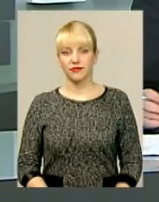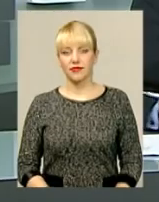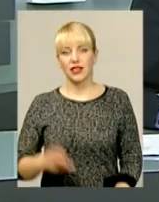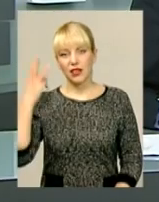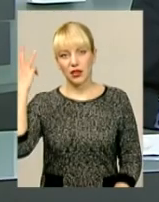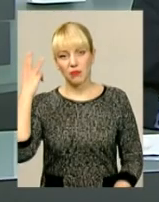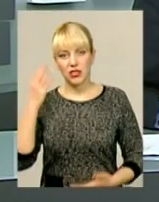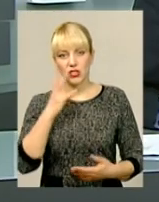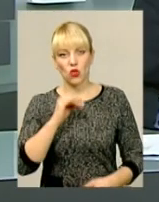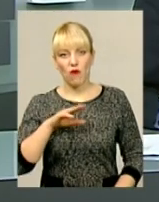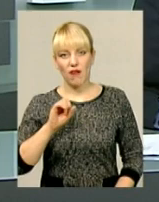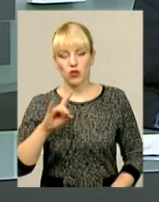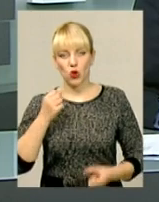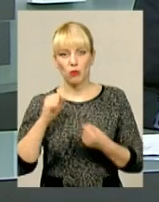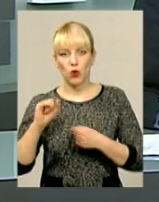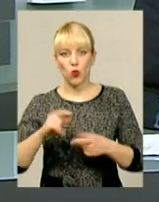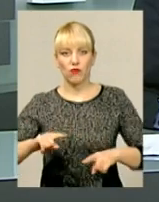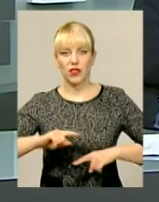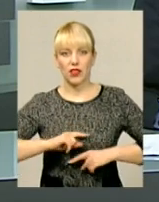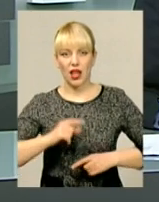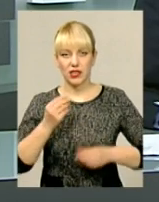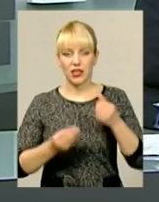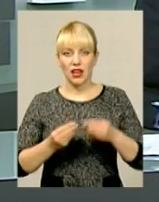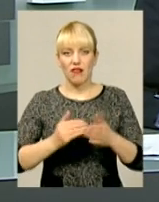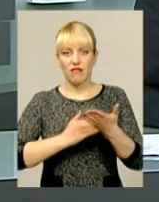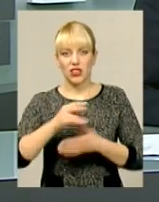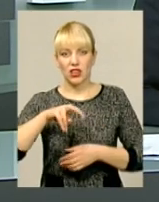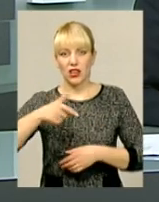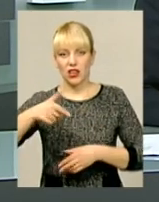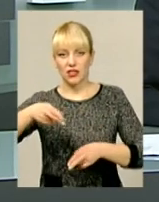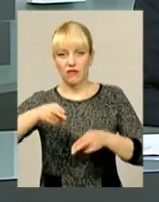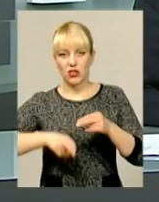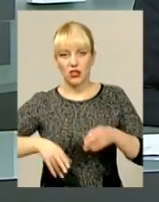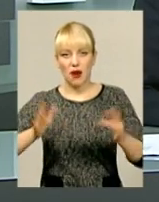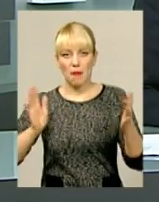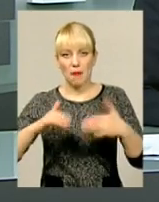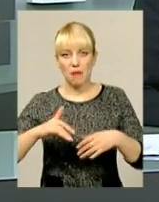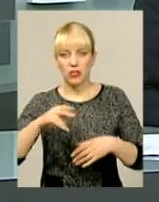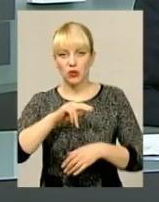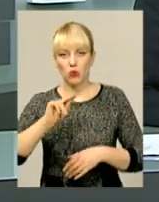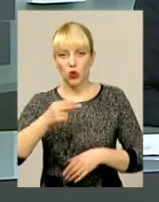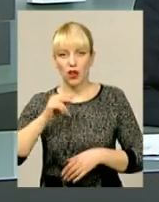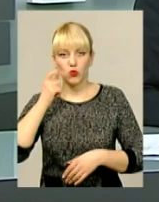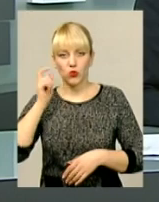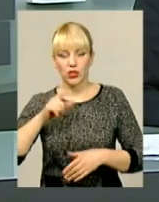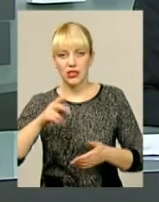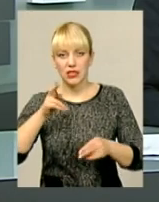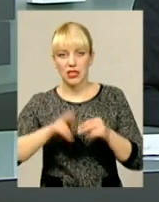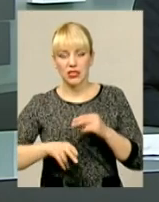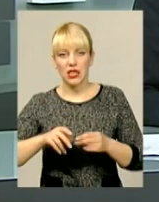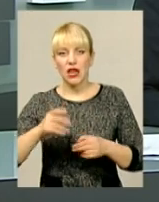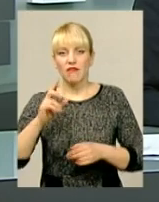Хмельницький «Новатор» переміг у фінальних іграх Вищої ліги. Завершальні матчі Чемпіонату України днями закінчилися в Харкові.